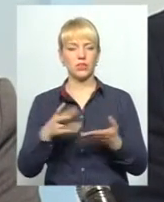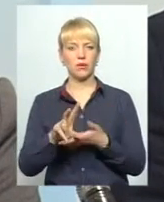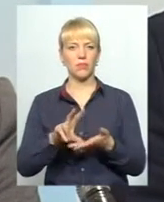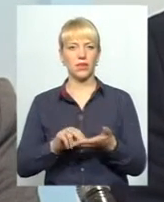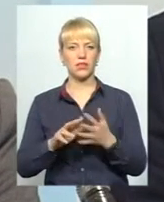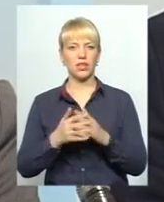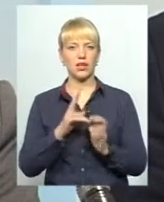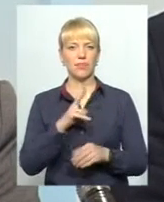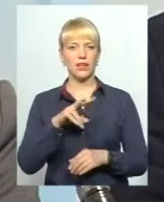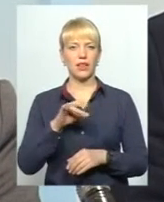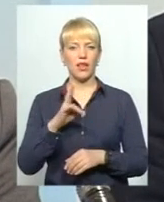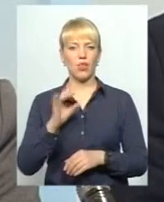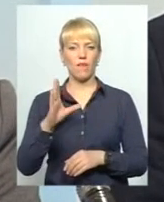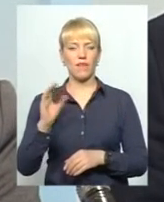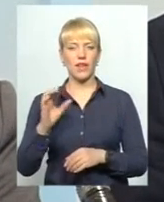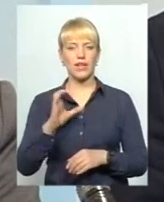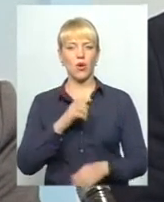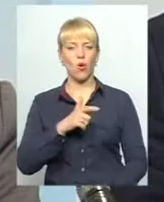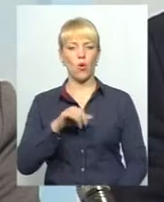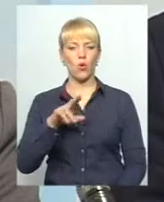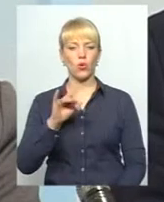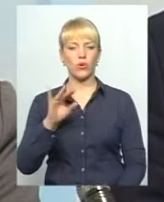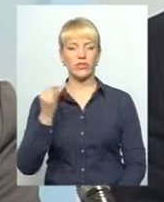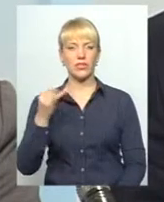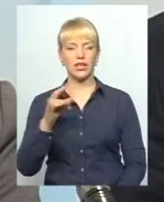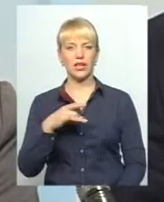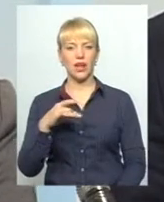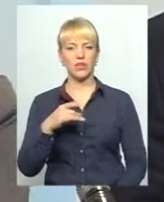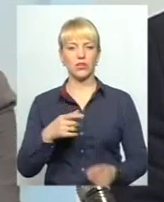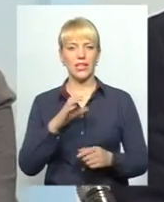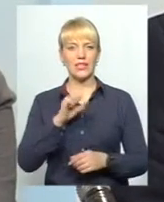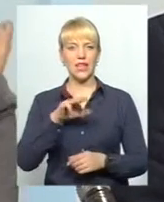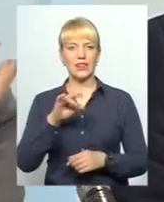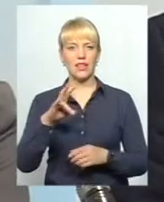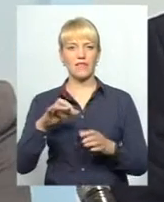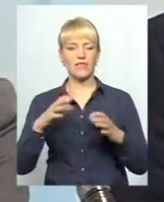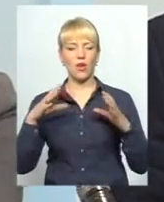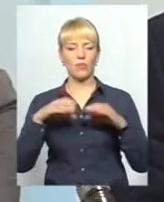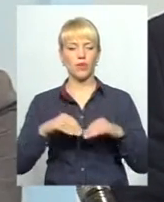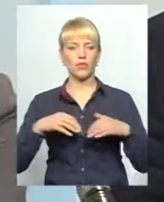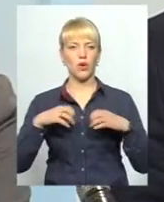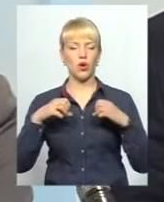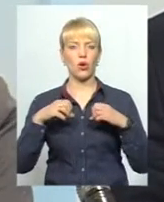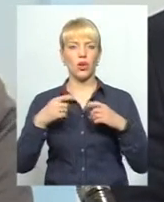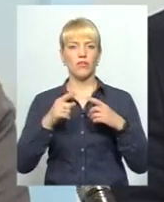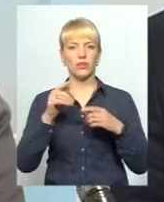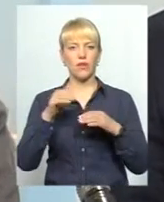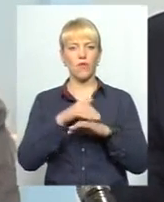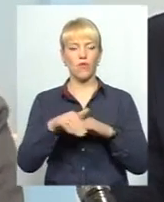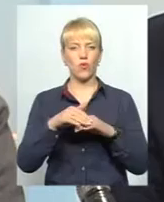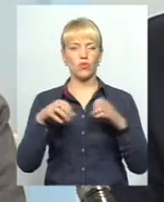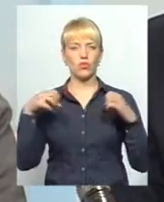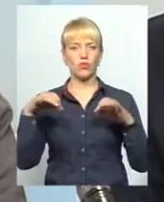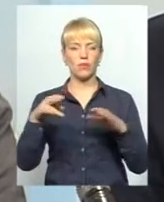– село Кленове Городоцького району, Сатанівська об'єднана громада. Вуличне освітлення перестало працювати в 92-му році, і